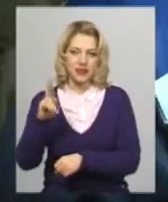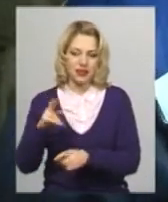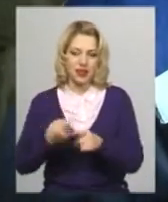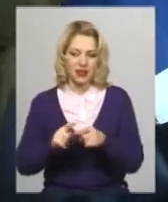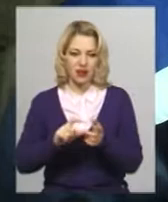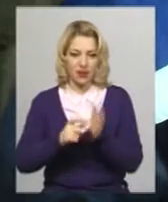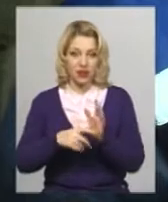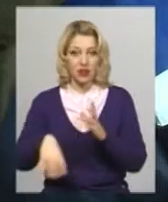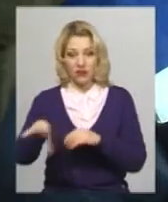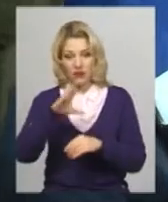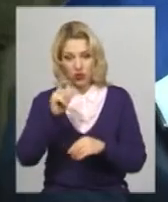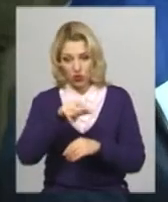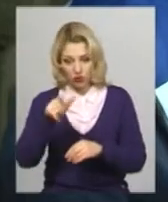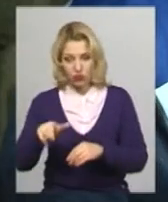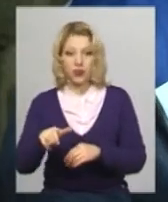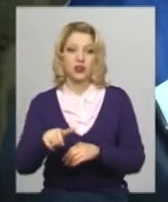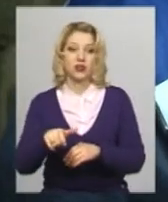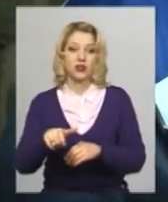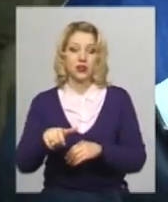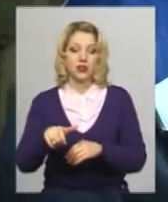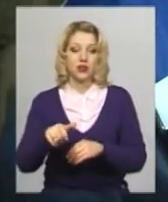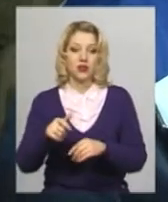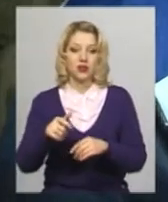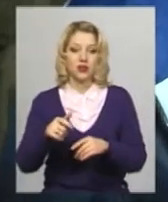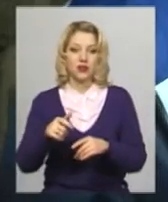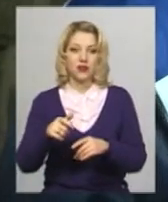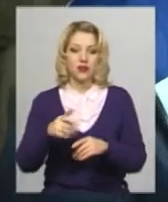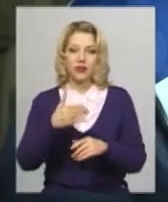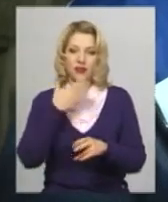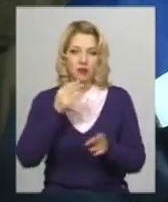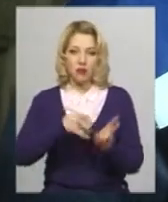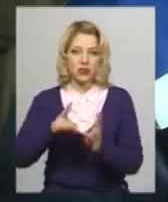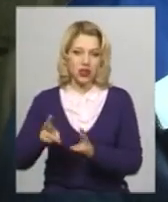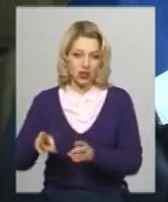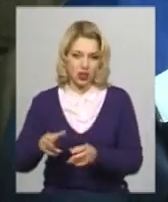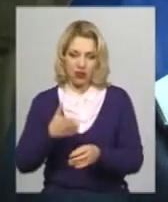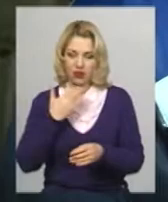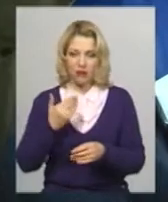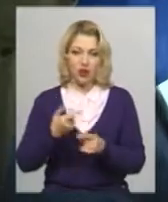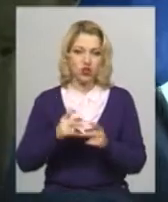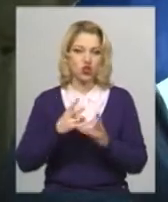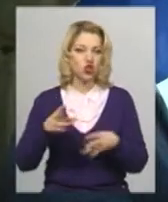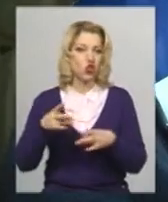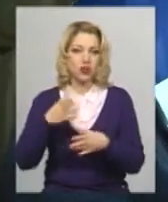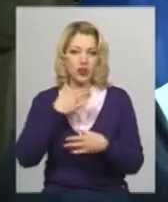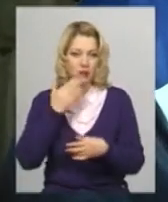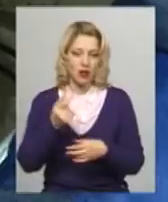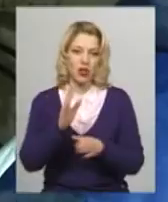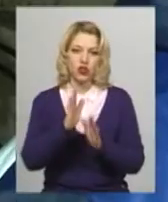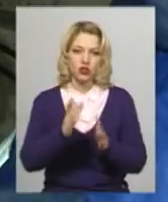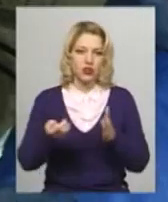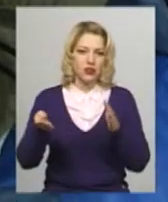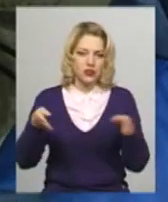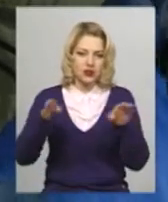мешканці будинку від цієї нашої дії ніякої шкоди не зазнають. Перекривається індивідуально одна квартира.